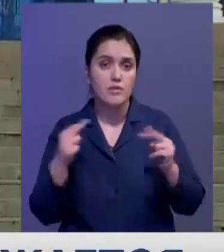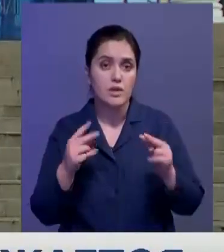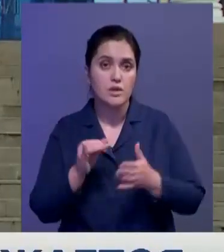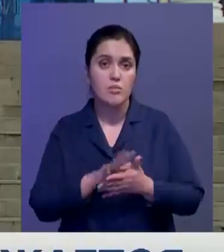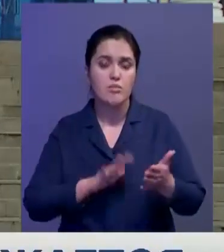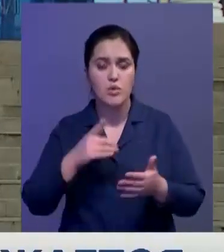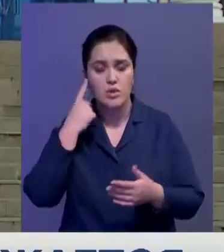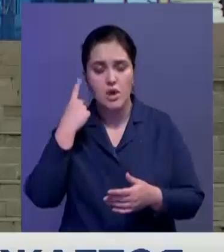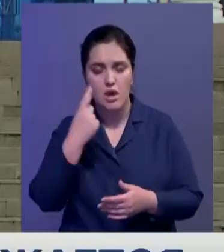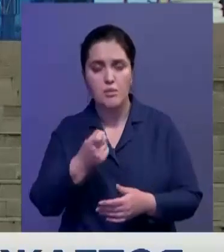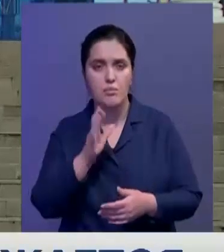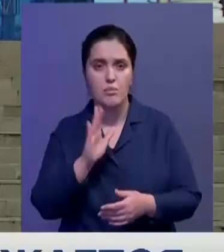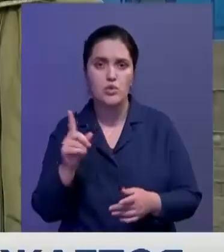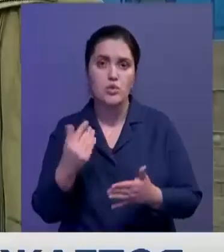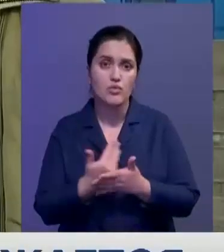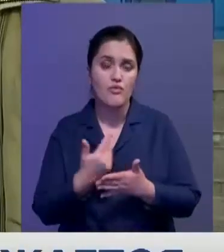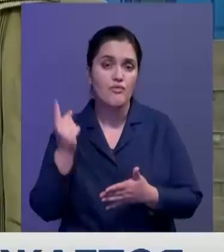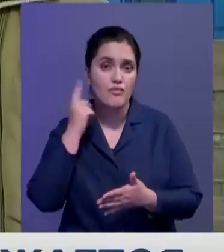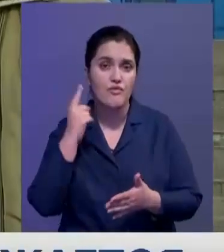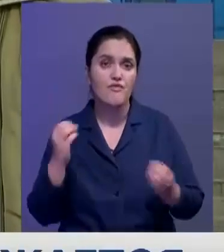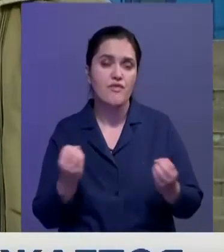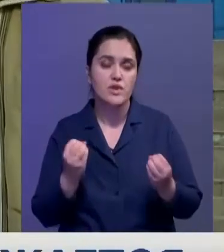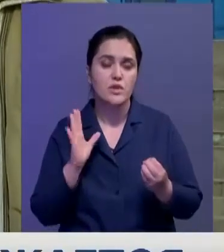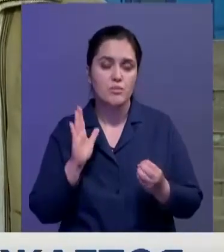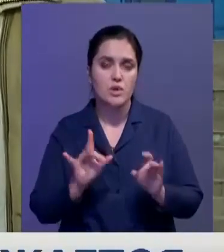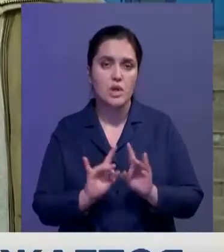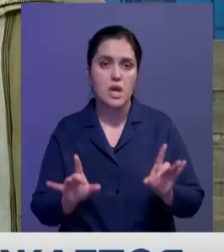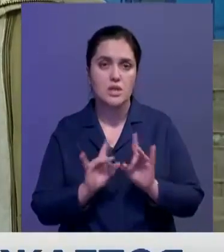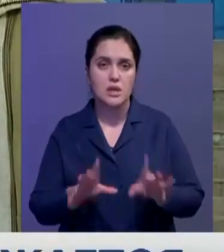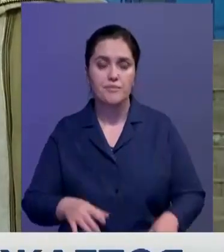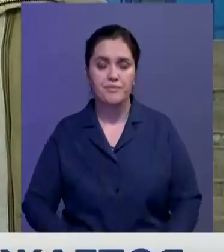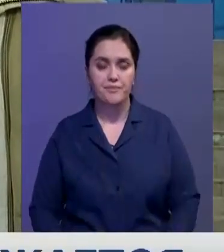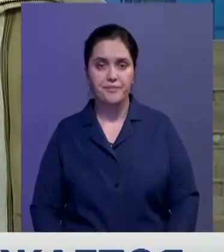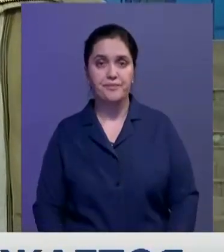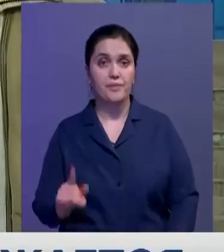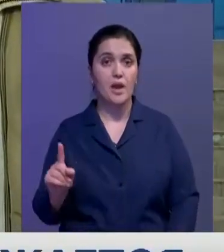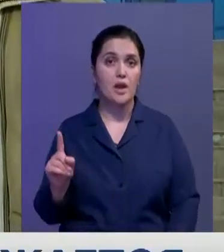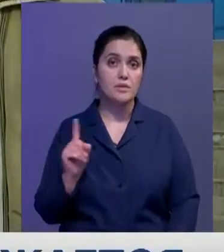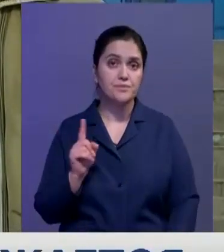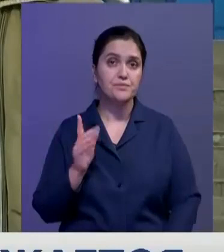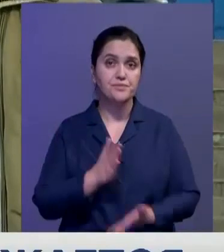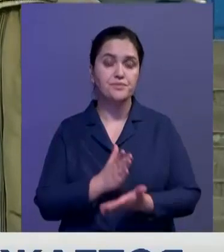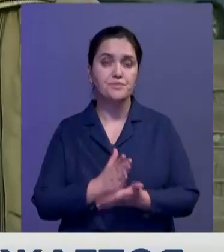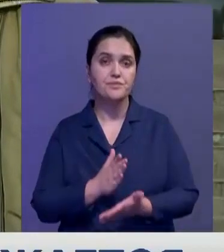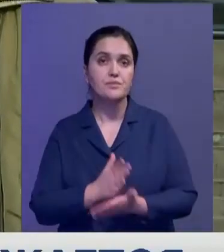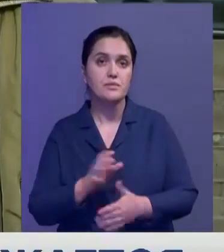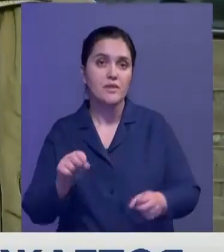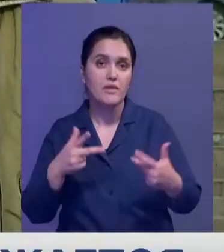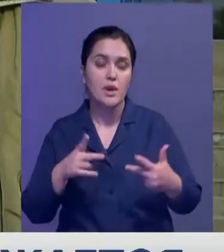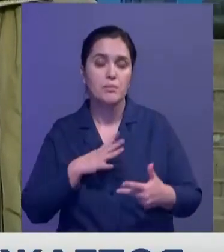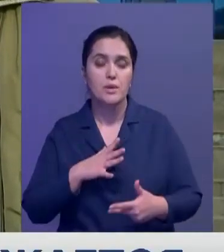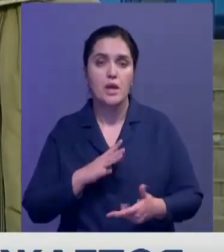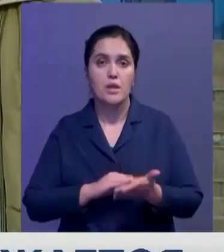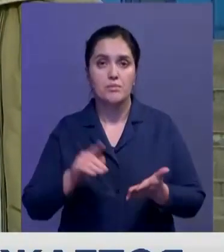вас информировать по мере поступления какой-то свежей информации. Вера. Спасибо большое. Будем ждать. На прямой связи из Алматы у Григория